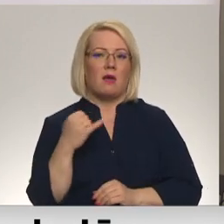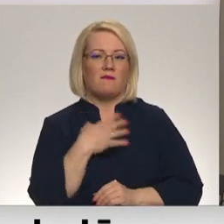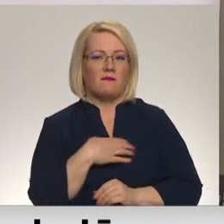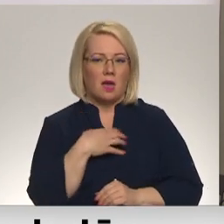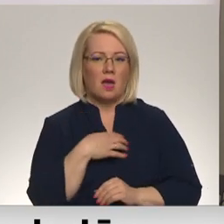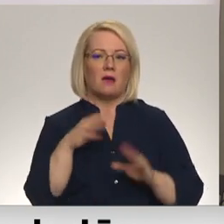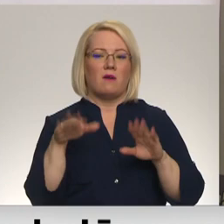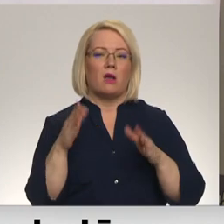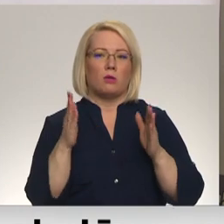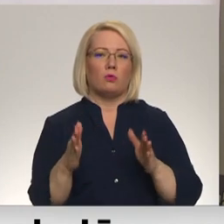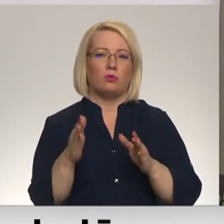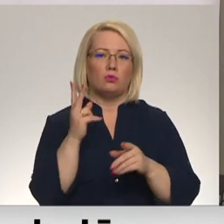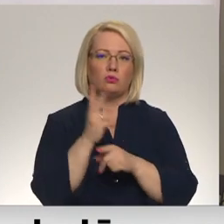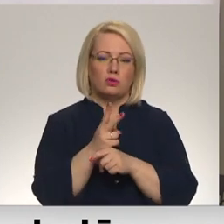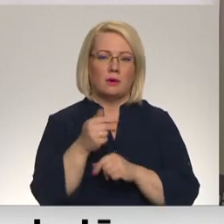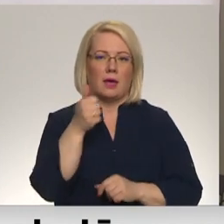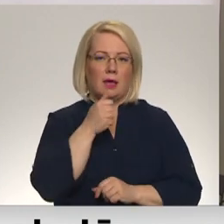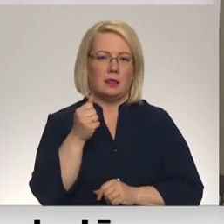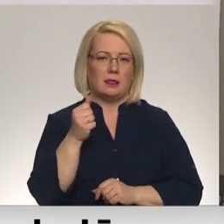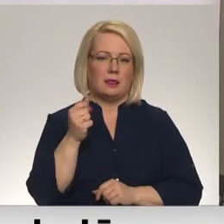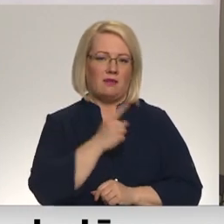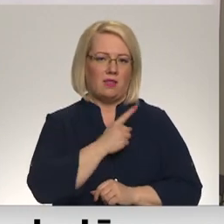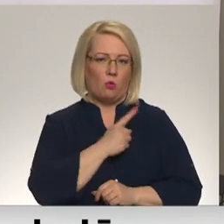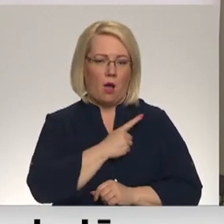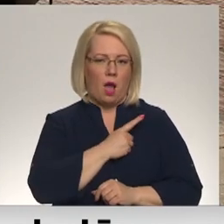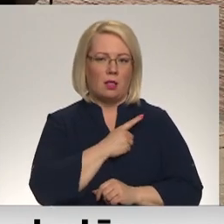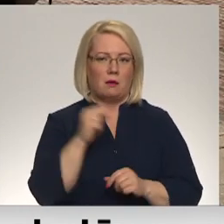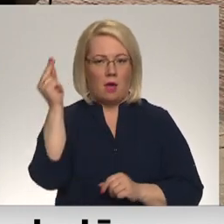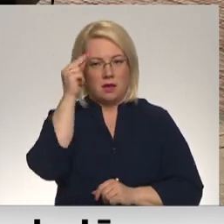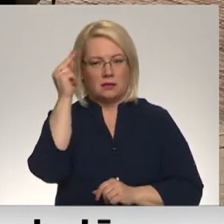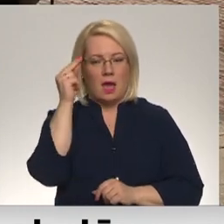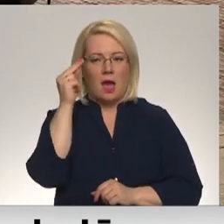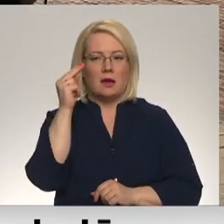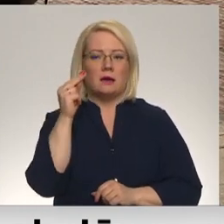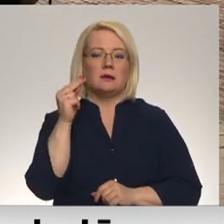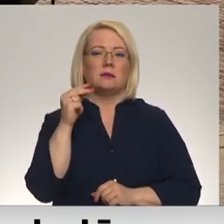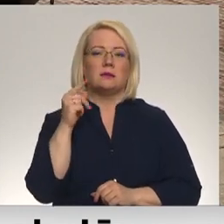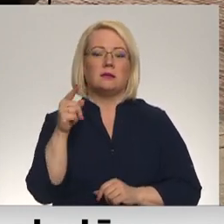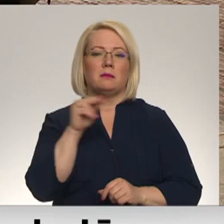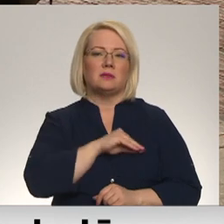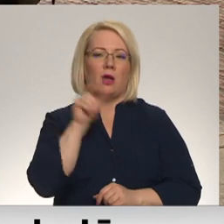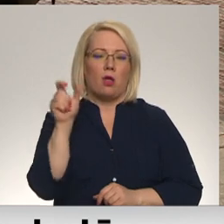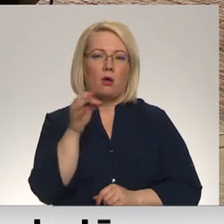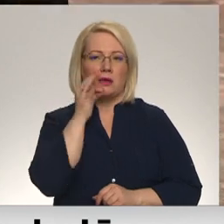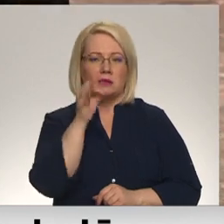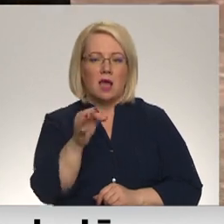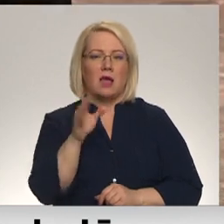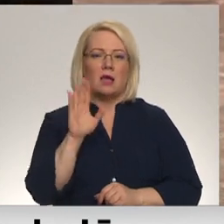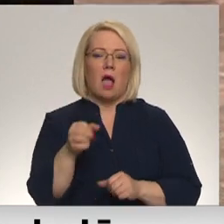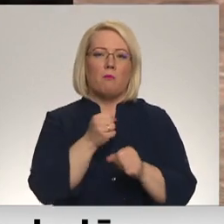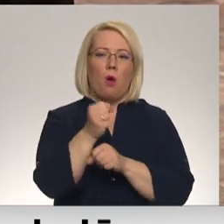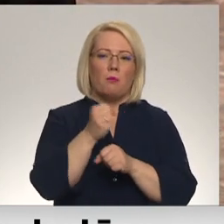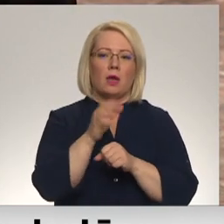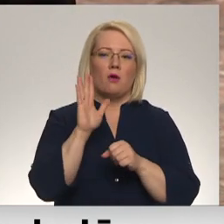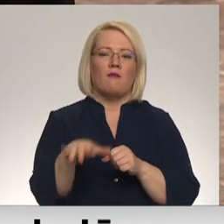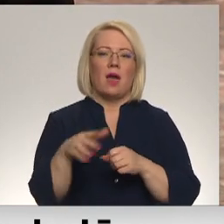varētu būt uzdevums, ka viņš ir individuāli mācās. Krēziņa norāda, mobingu var izskaust un būtīs, loma tajā var